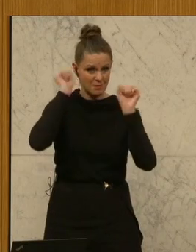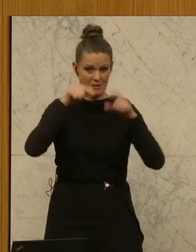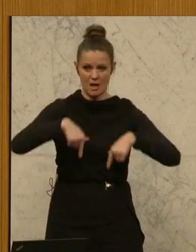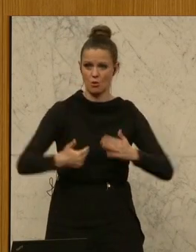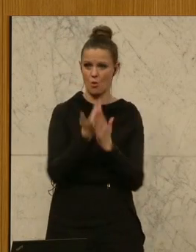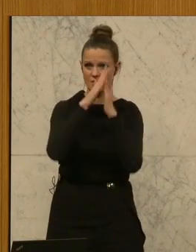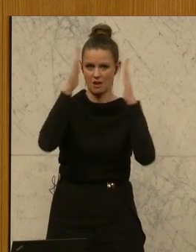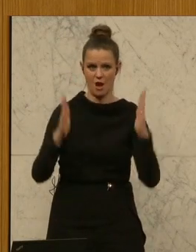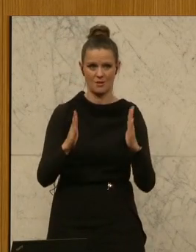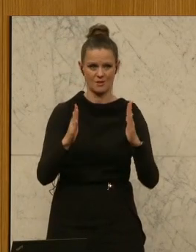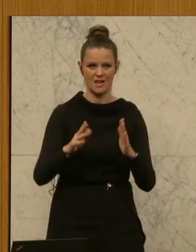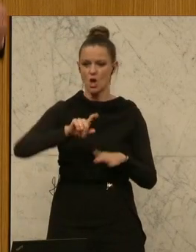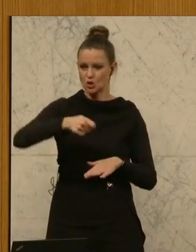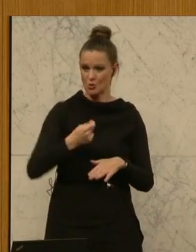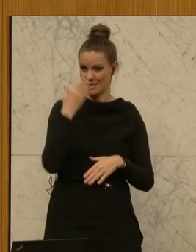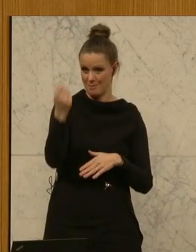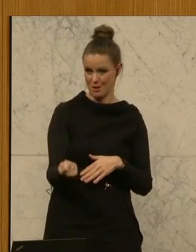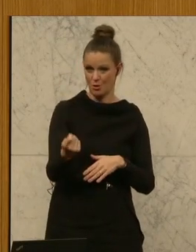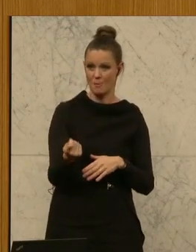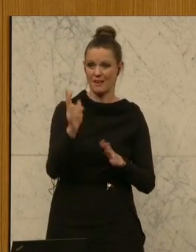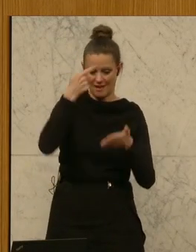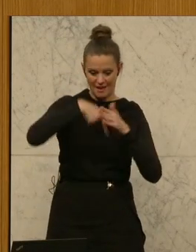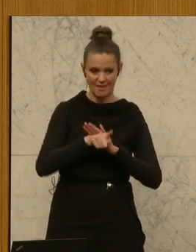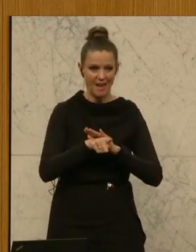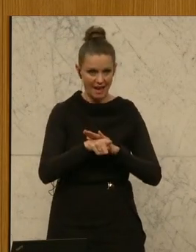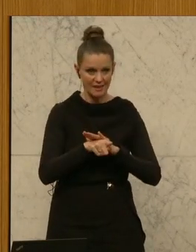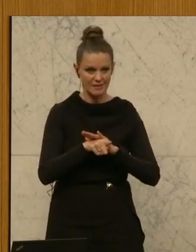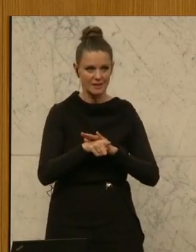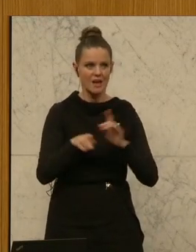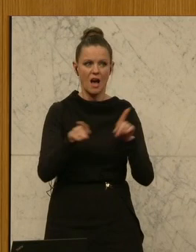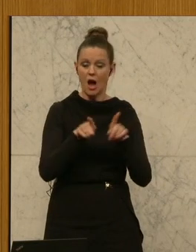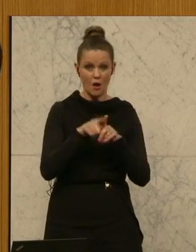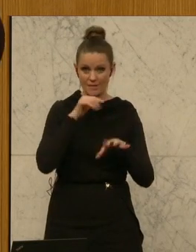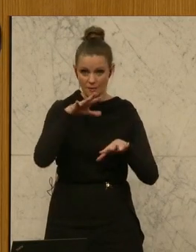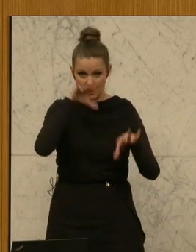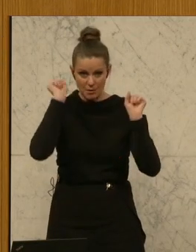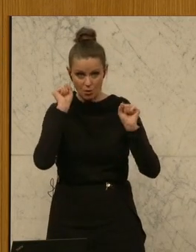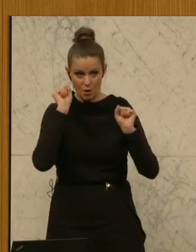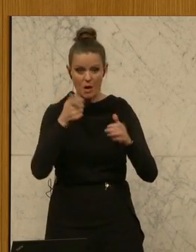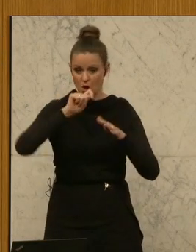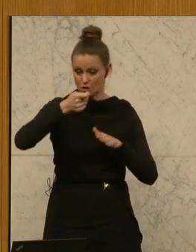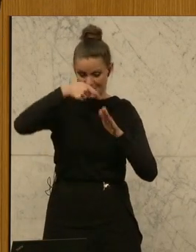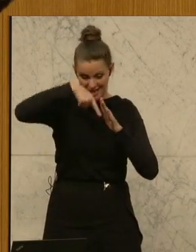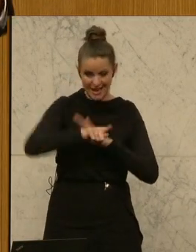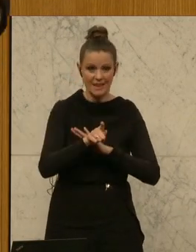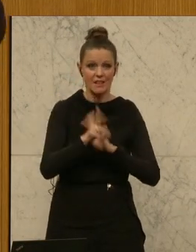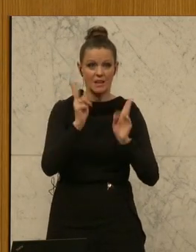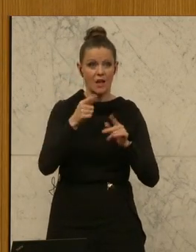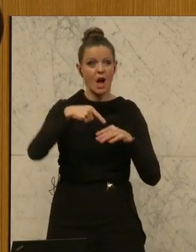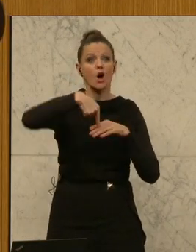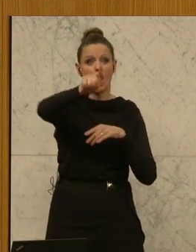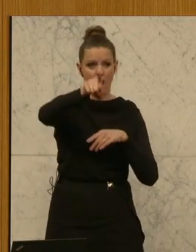neuen Haus, habt ihr einen Schlüssel bekommen, dass ihr reinkommt ins Haus. Ihr habt es vielleicht noch nicht mitkriegt, ihr kommt mit diesem Schlüssel auch wieder raus.